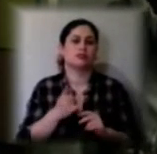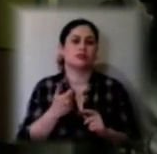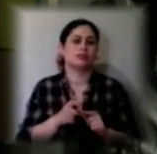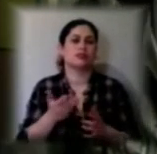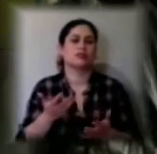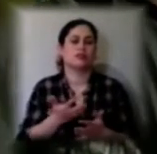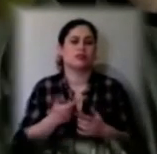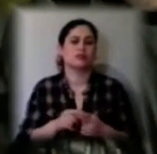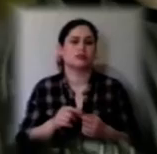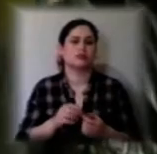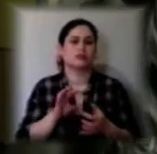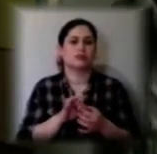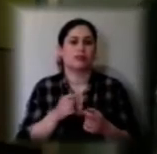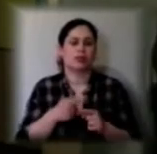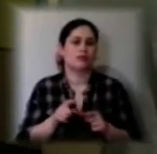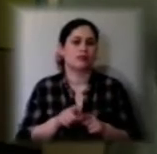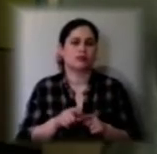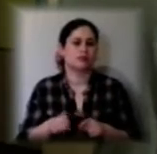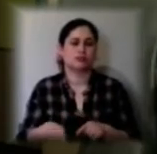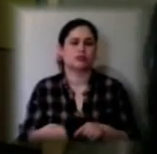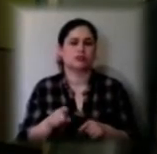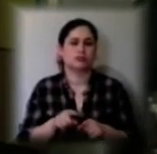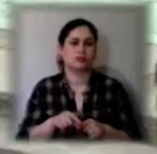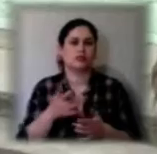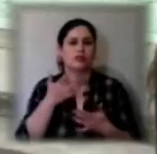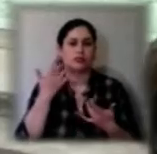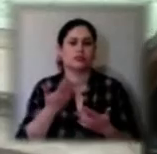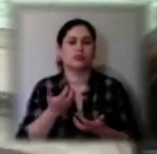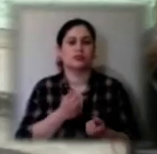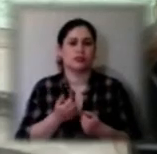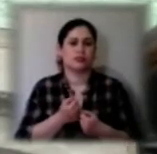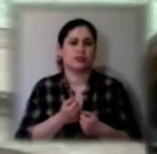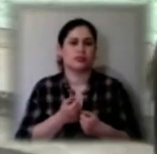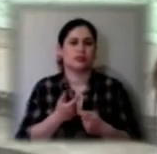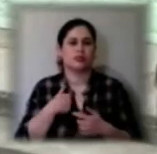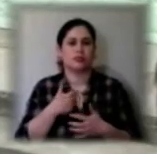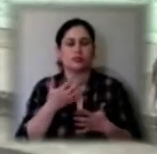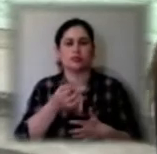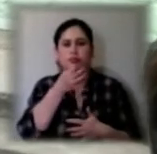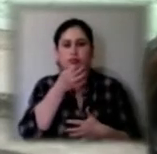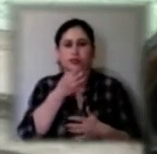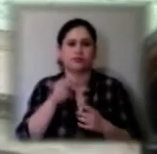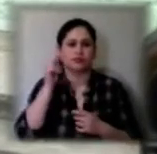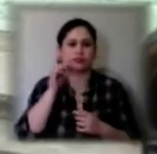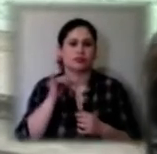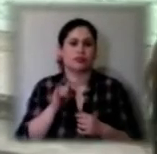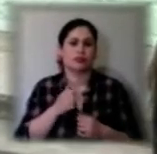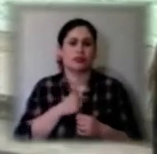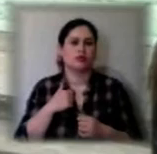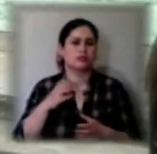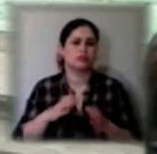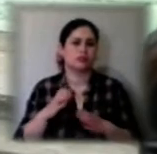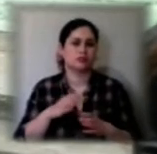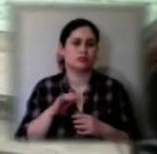'єднуватися і все одно. Тобто в живому це легше сприймається. Мені більше подобається навчатися в самому універі, ніж